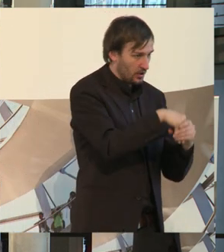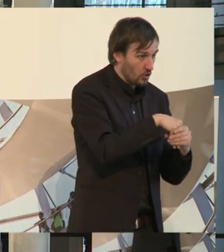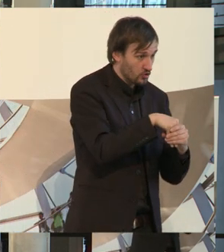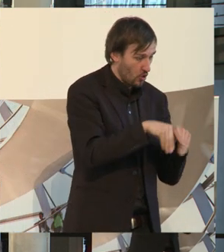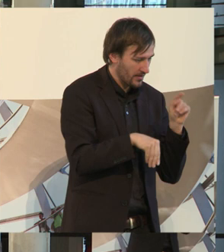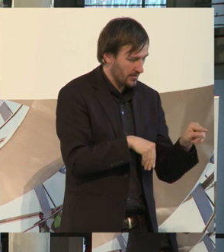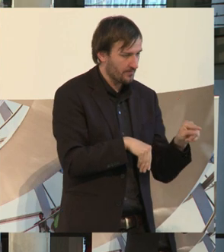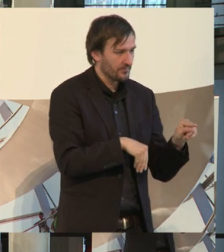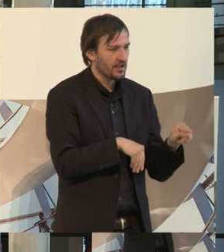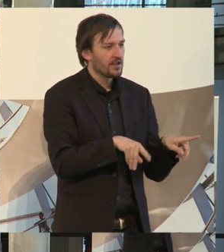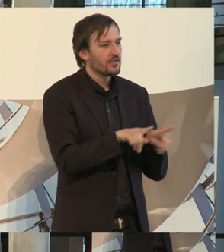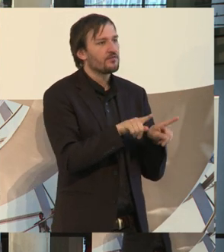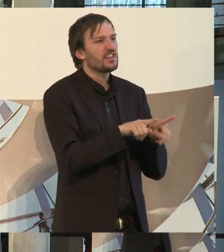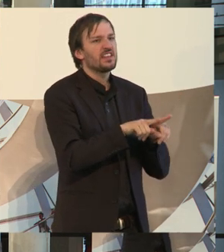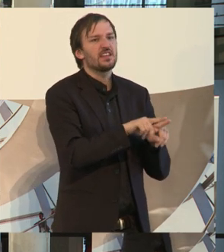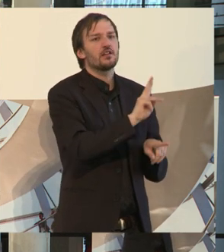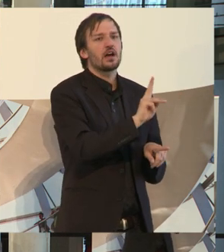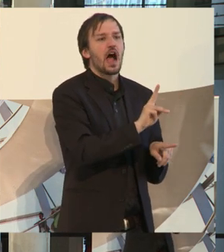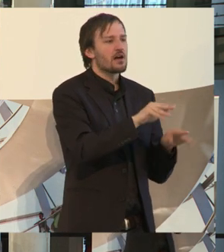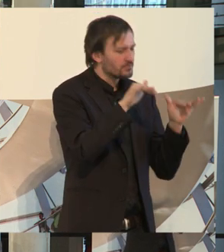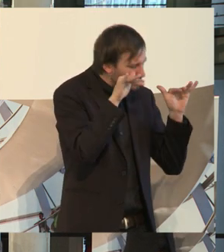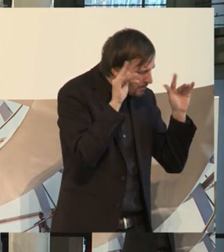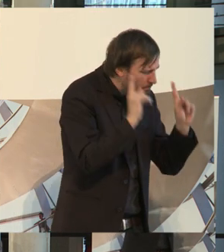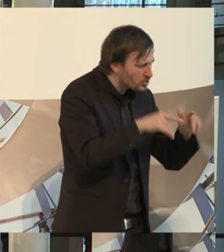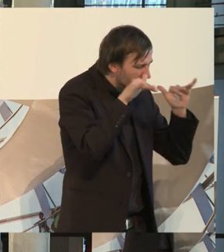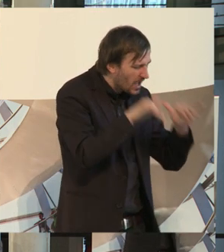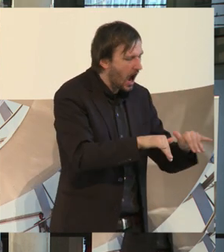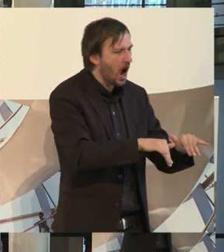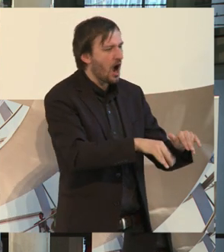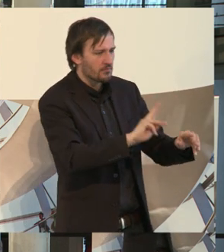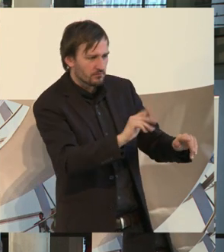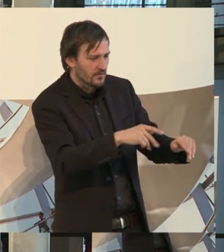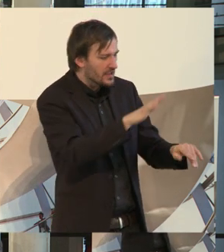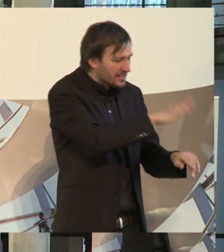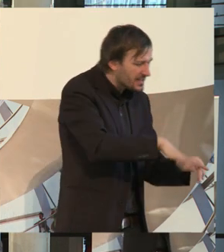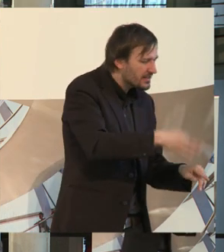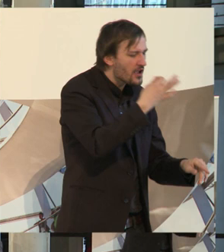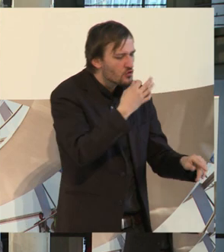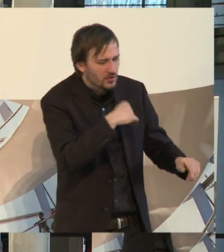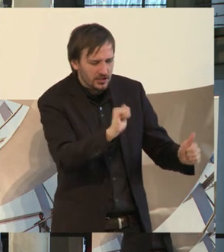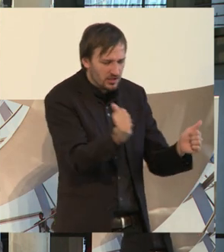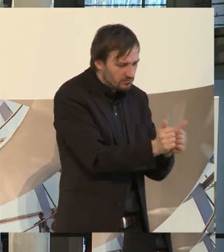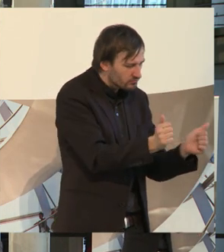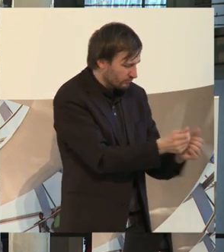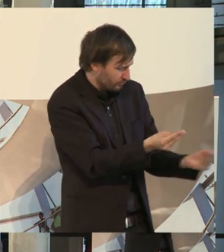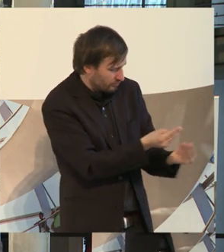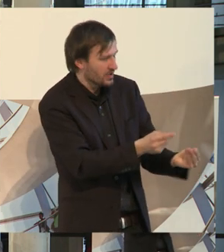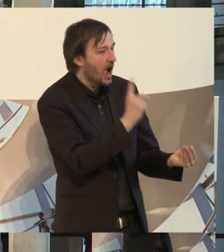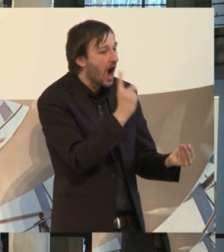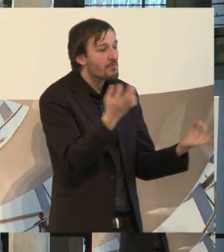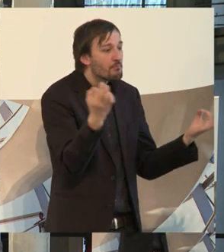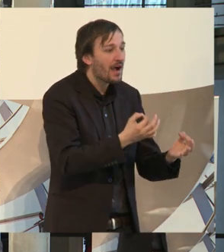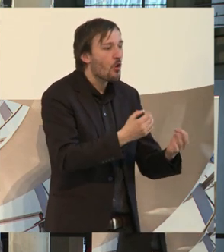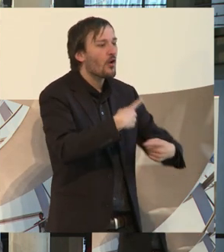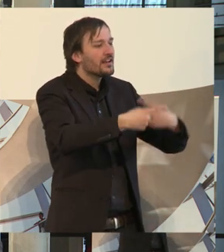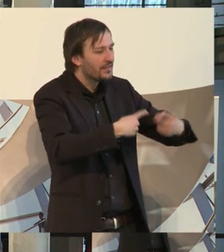Anwesenheit geht. Das ist ganz wichtig, dass die Kinder, Jugendlichen zusammen sind. Aber wo bleibt die Förderung, die